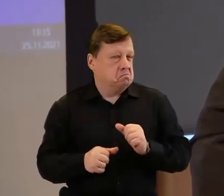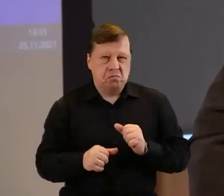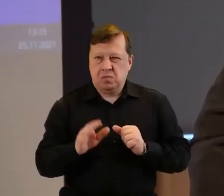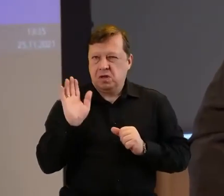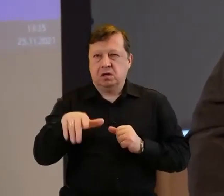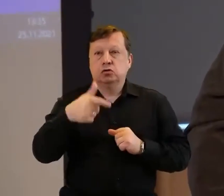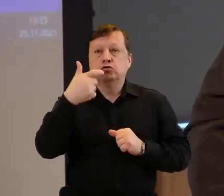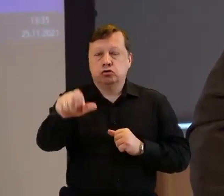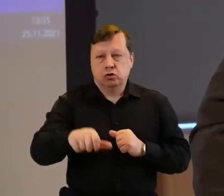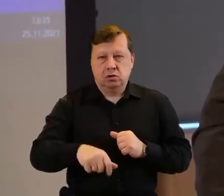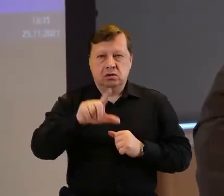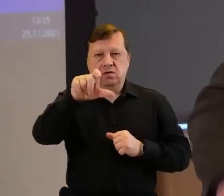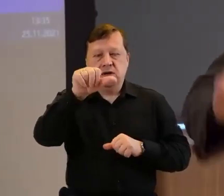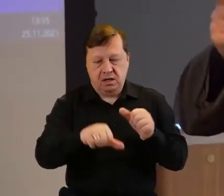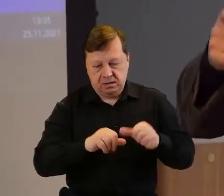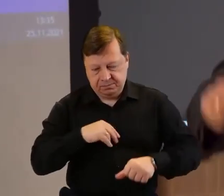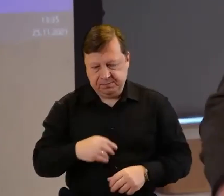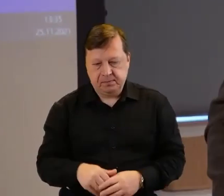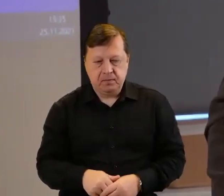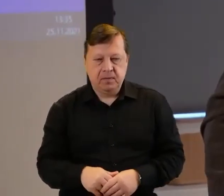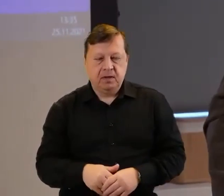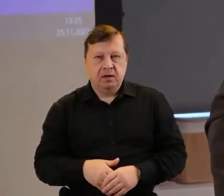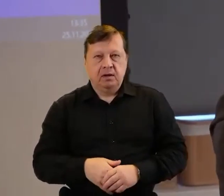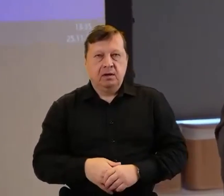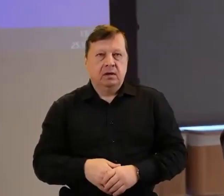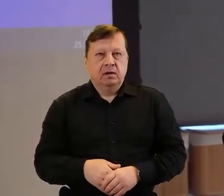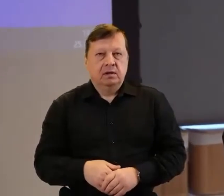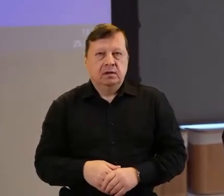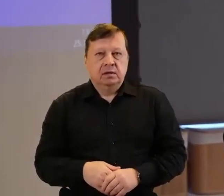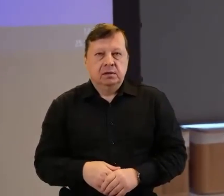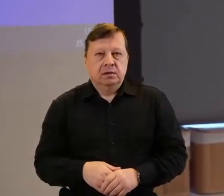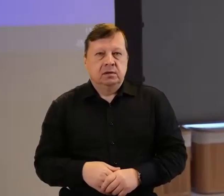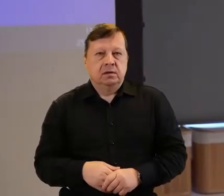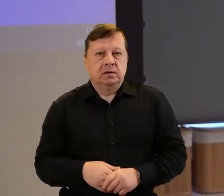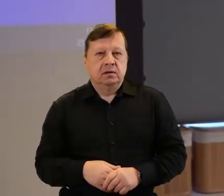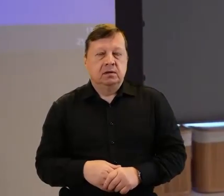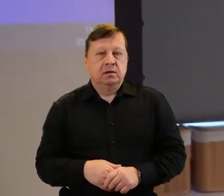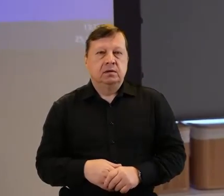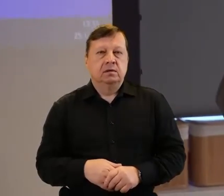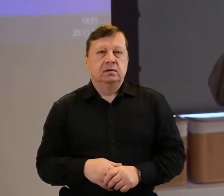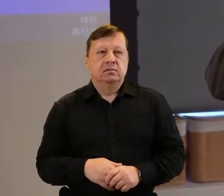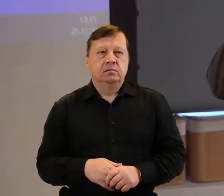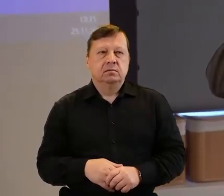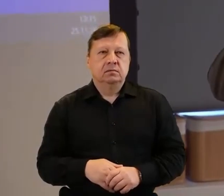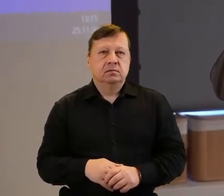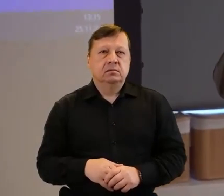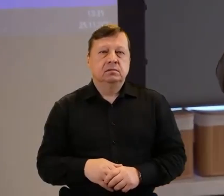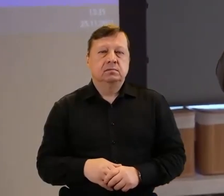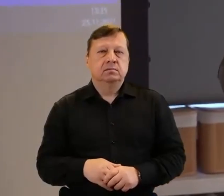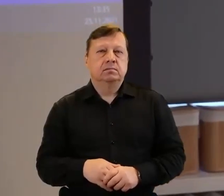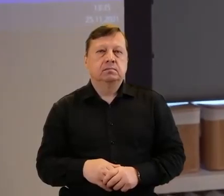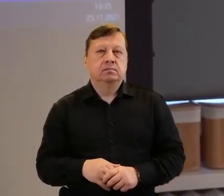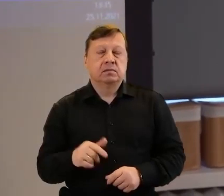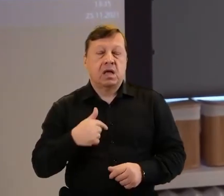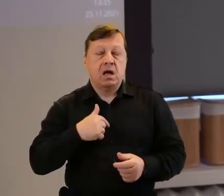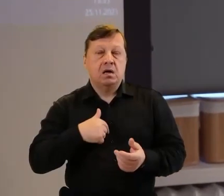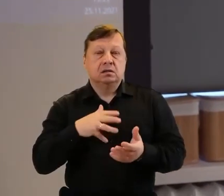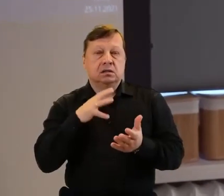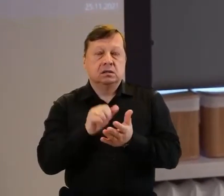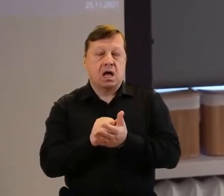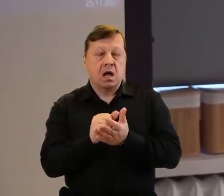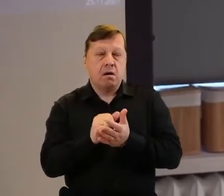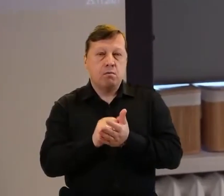100 lat, 200 lat. Nieprzypadkowo teraz zajmuję się historią zakonów, bo właśnie tam można